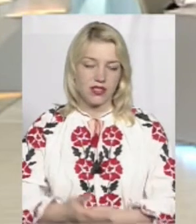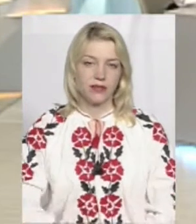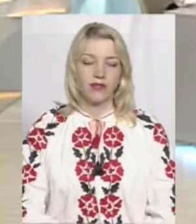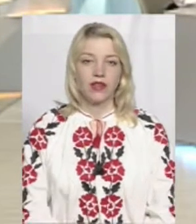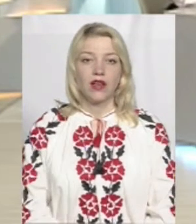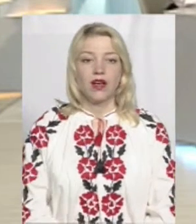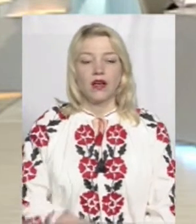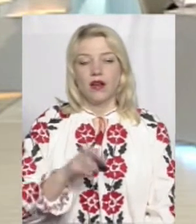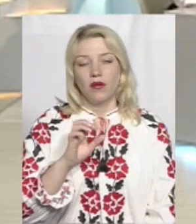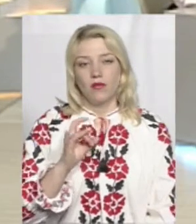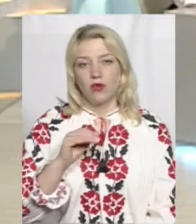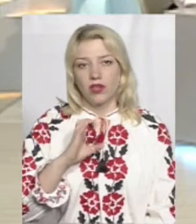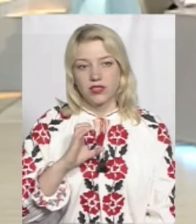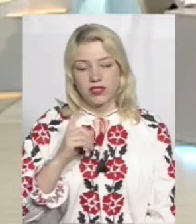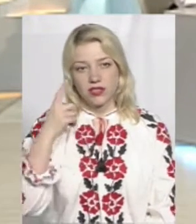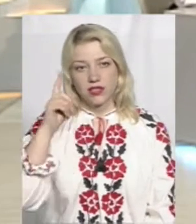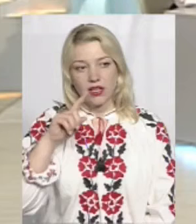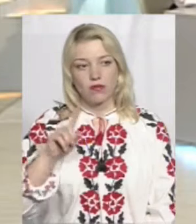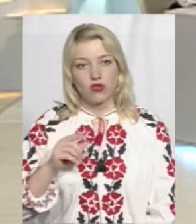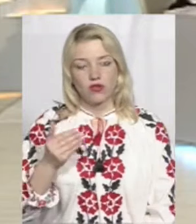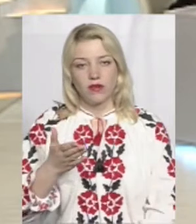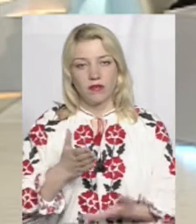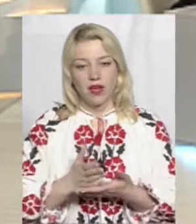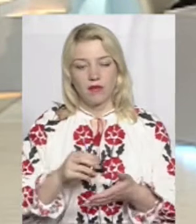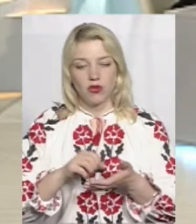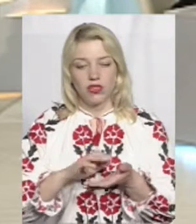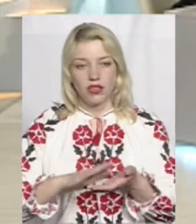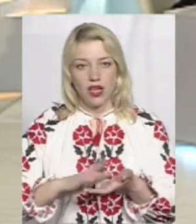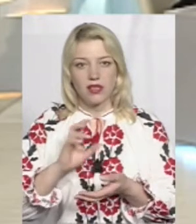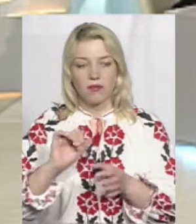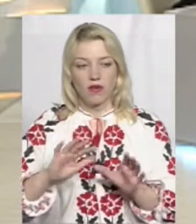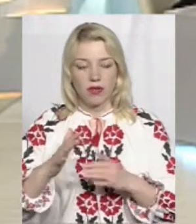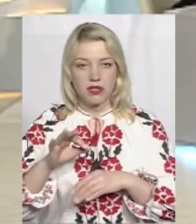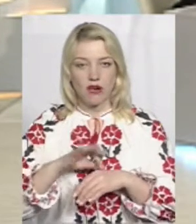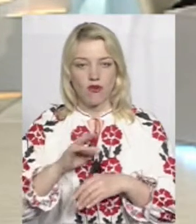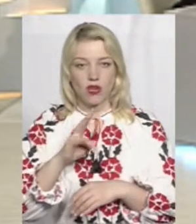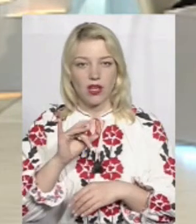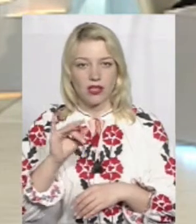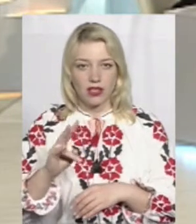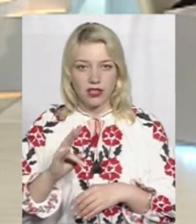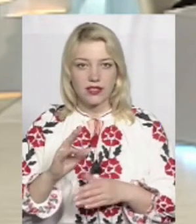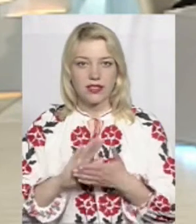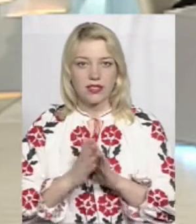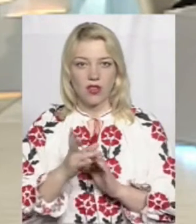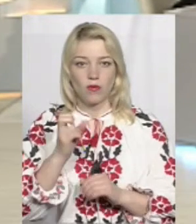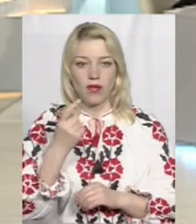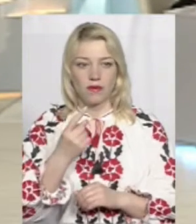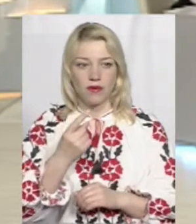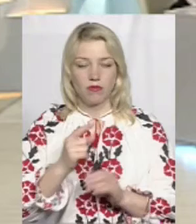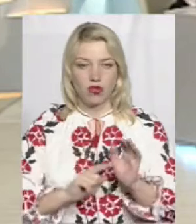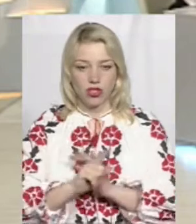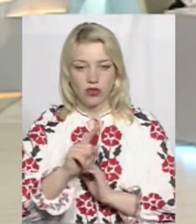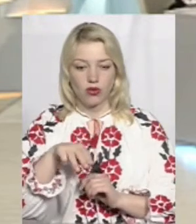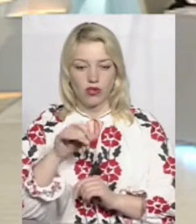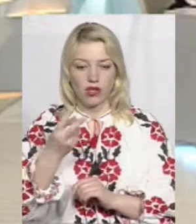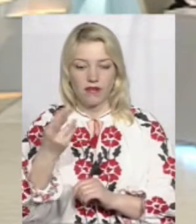Пане Борисо, знаю, що ви маєте дані про випадки захворюваності на КІР станом на початок травня, так? Так.